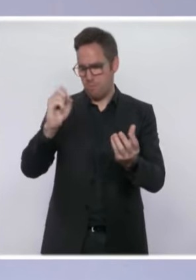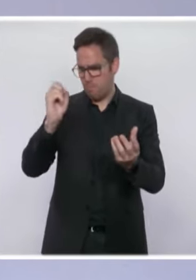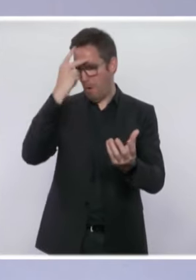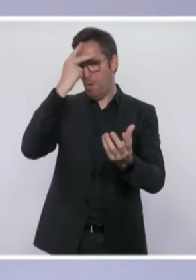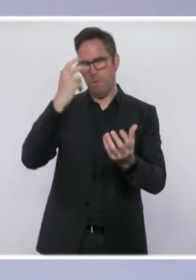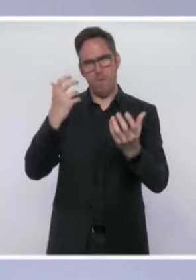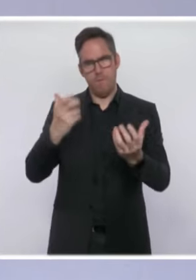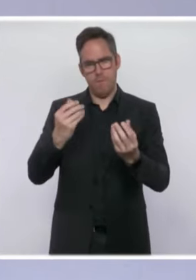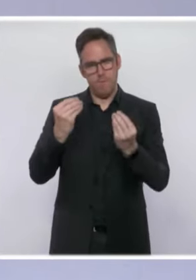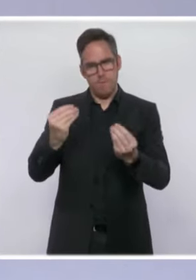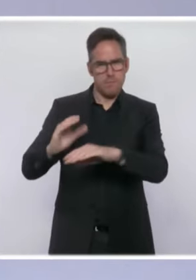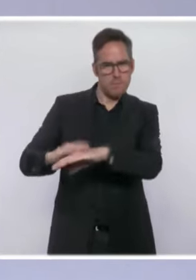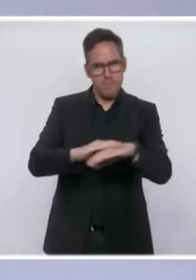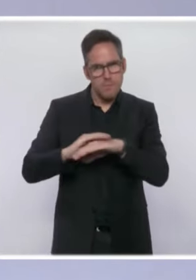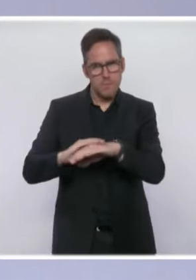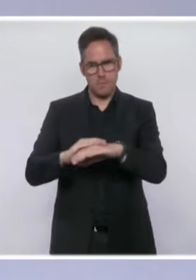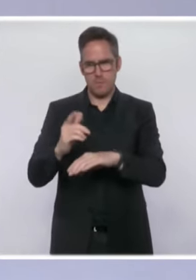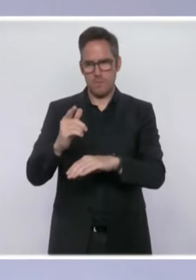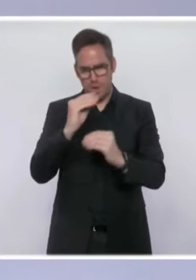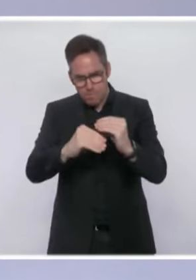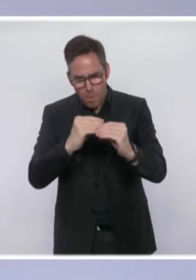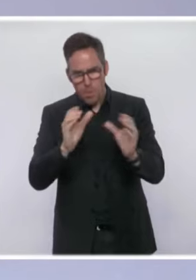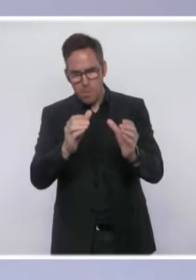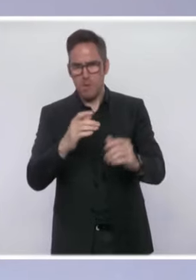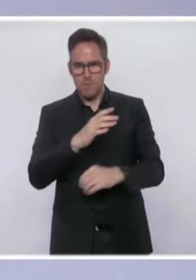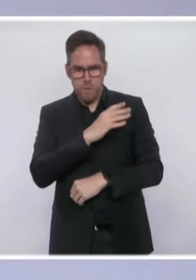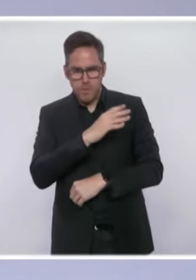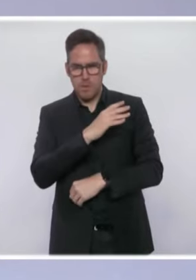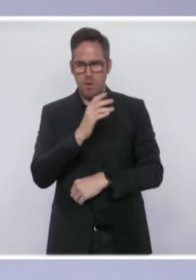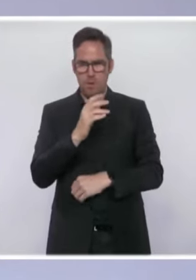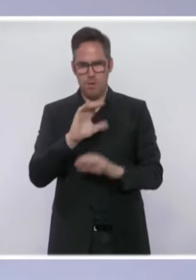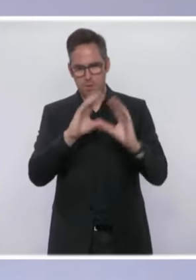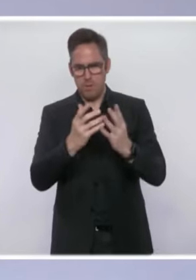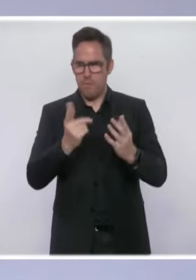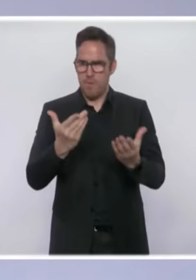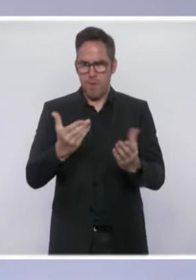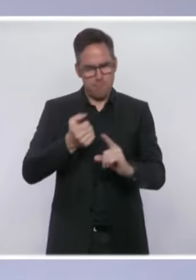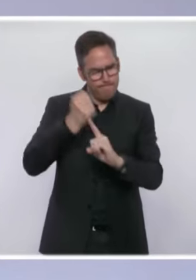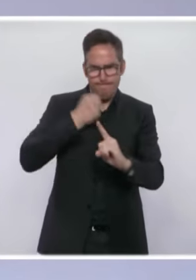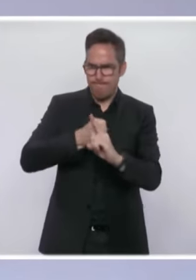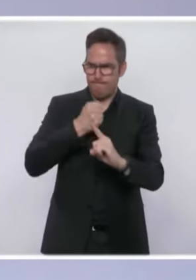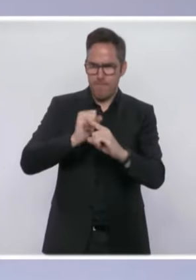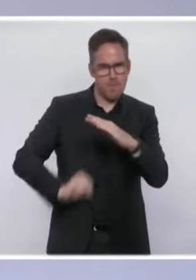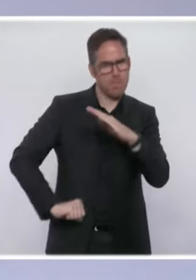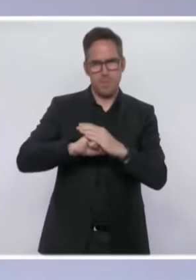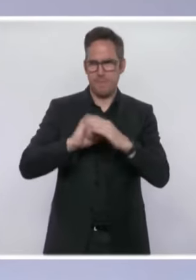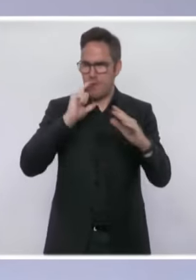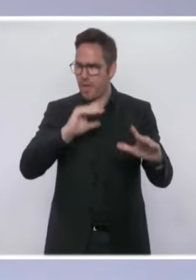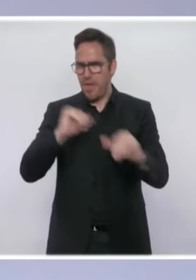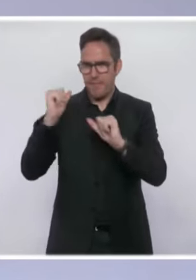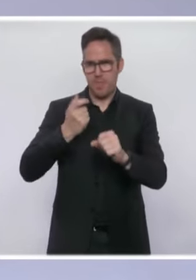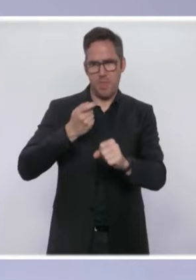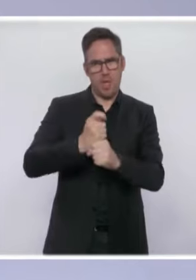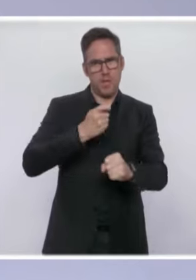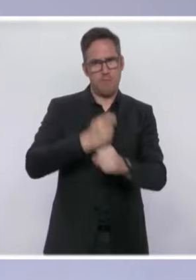qui entoure les enfants, notamment le monde éducatif, pour que nous puissions lutter avec le plus d'efficacité et le plus de force possible contre le harcèlement. Évidemment dans le